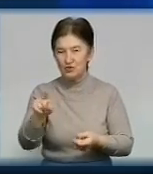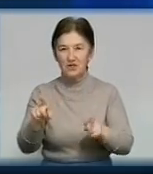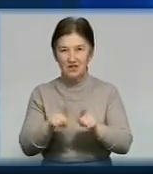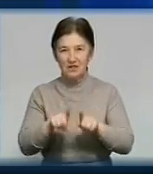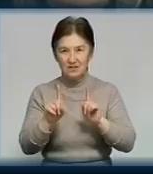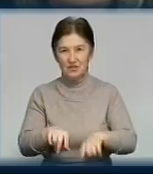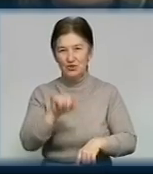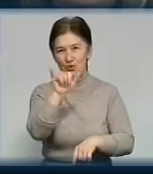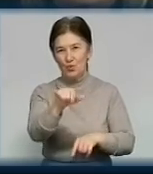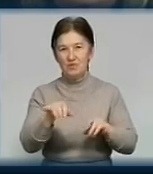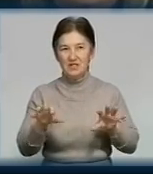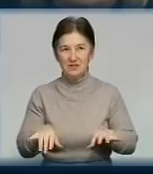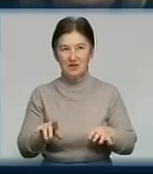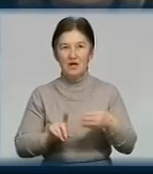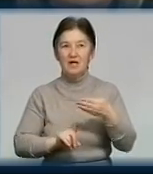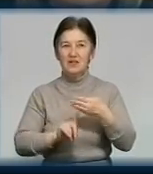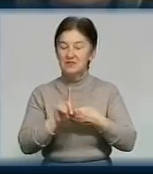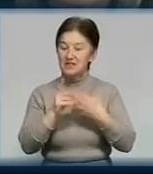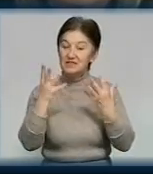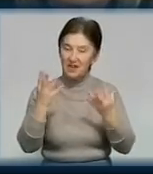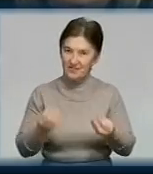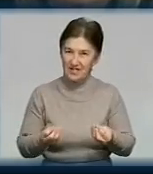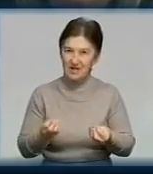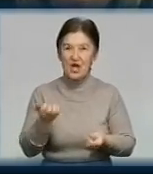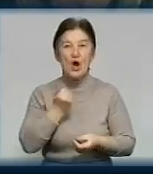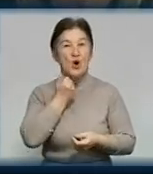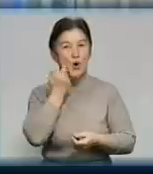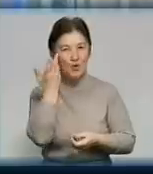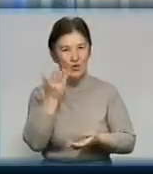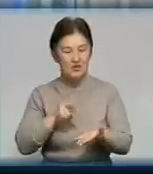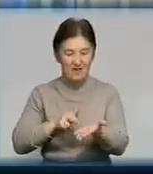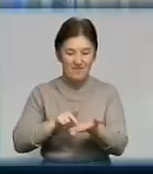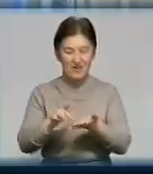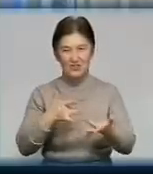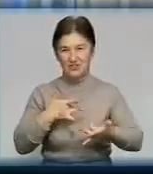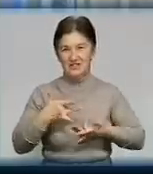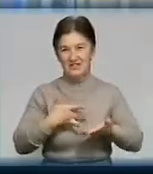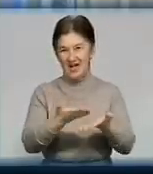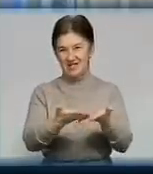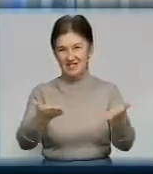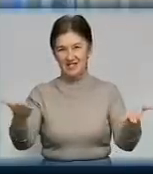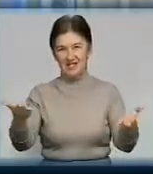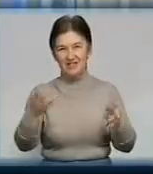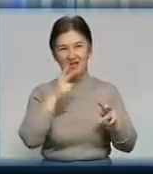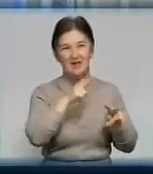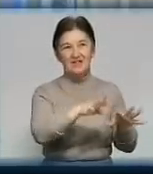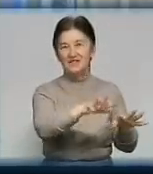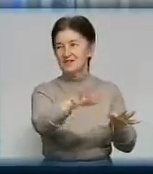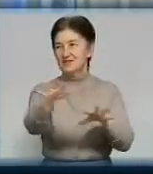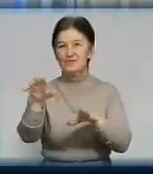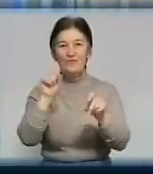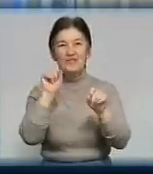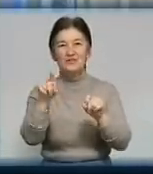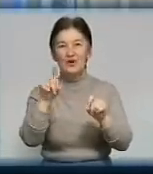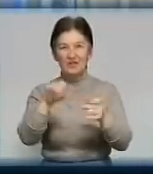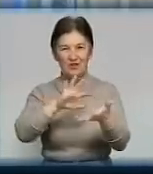президента. Настав день, коли ми вийшли на сцену і глянули у залиту золотим